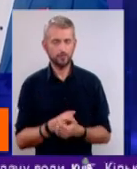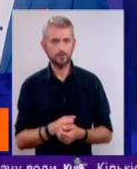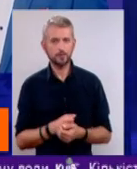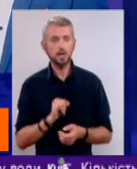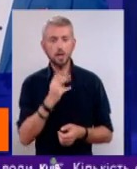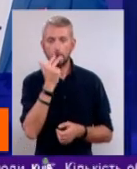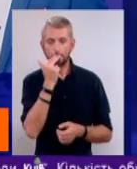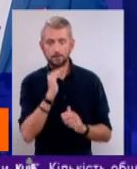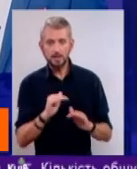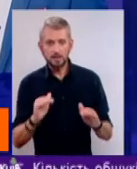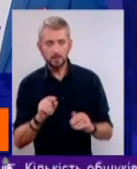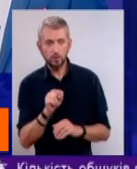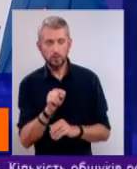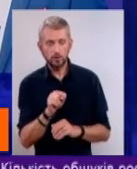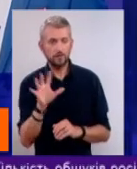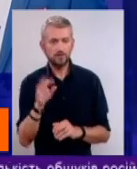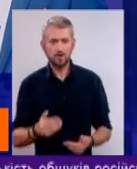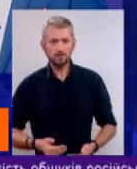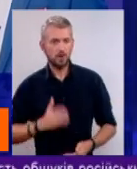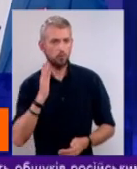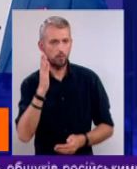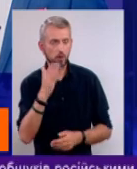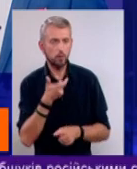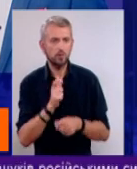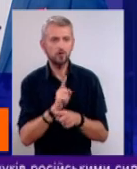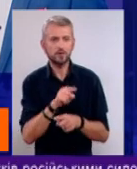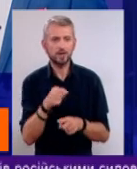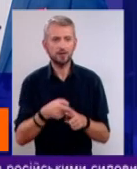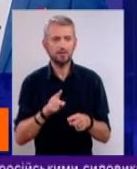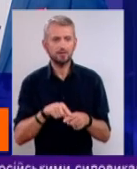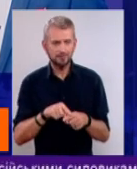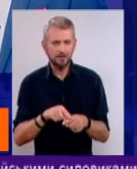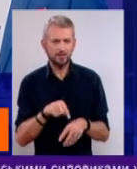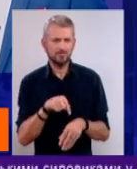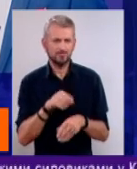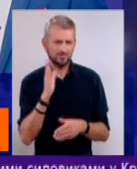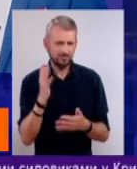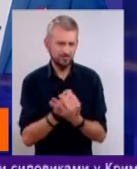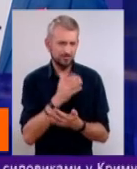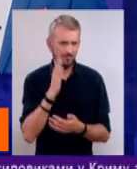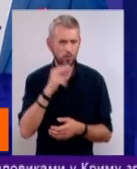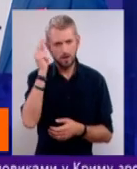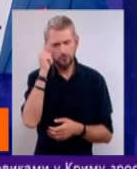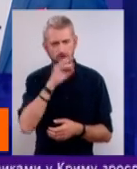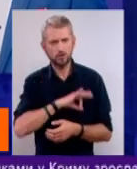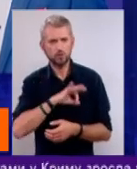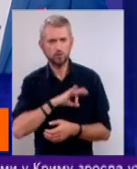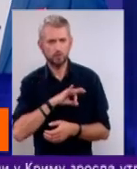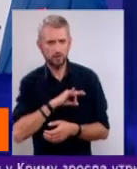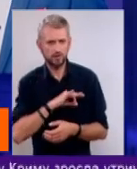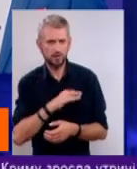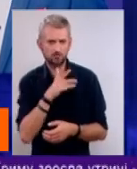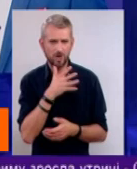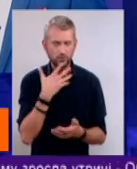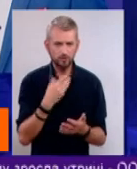підлітки, у підлітків все життя попереду, більшість із них цей імунітет набудуть. Вони навчаться користуватися цими інструментами, як